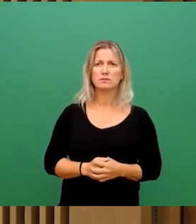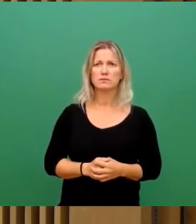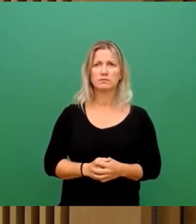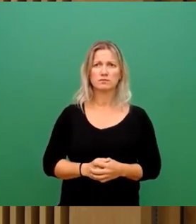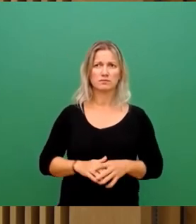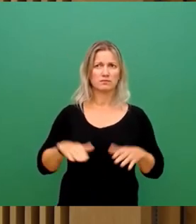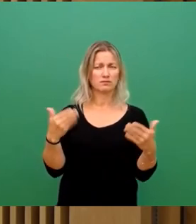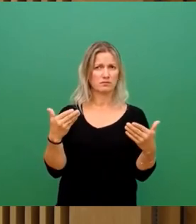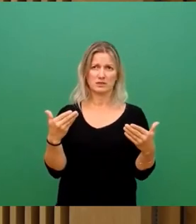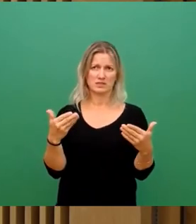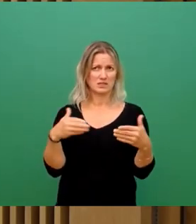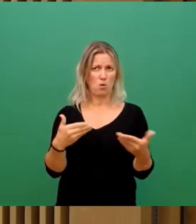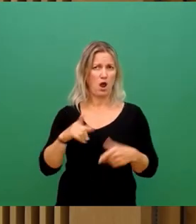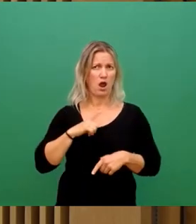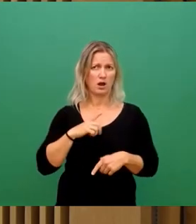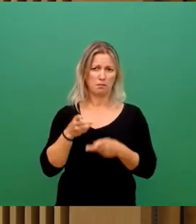etwas, was so nicht bleiben kann.